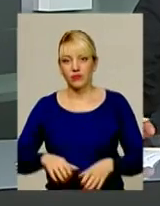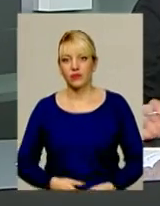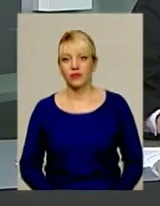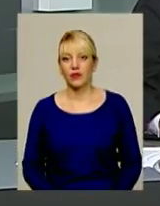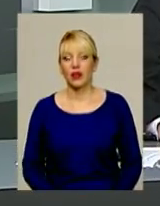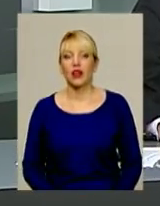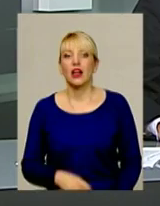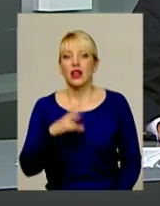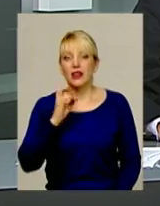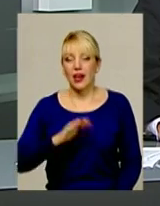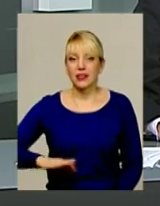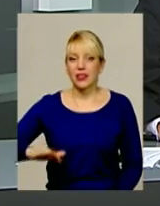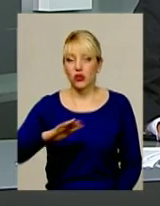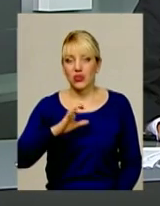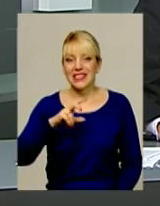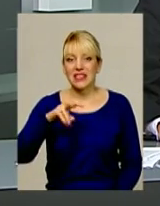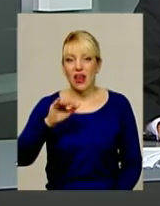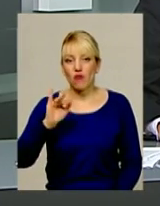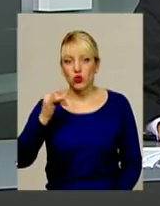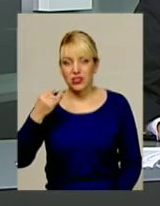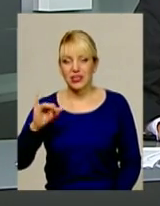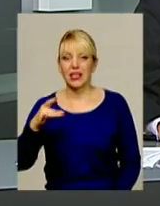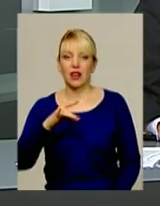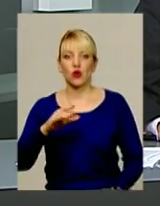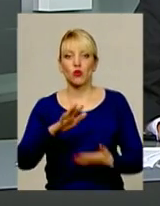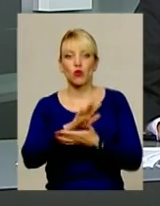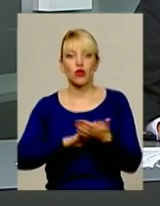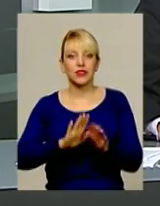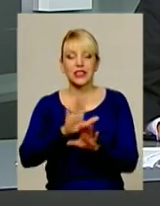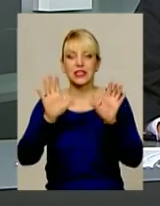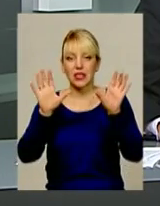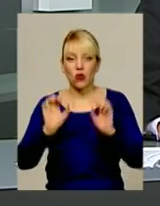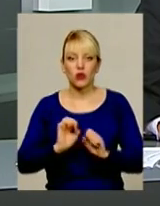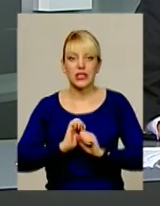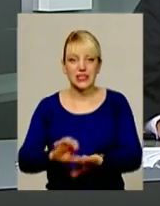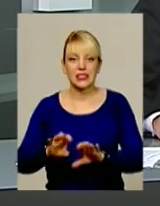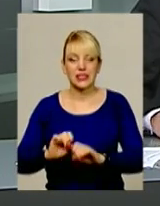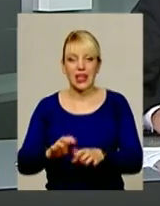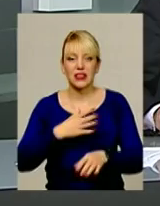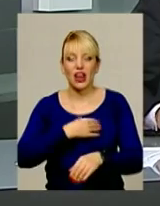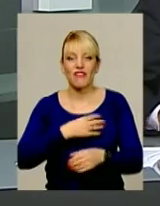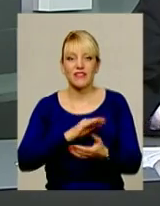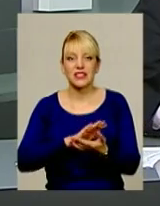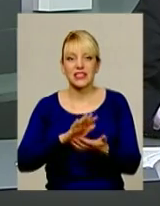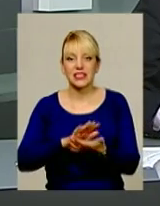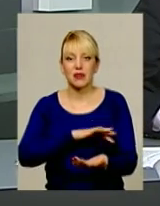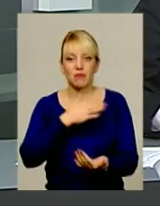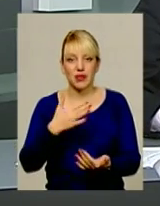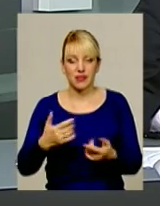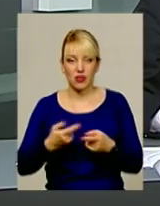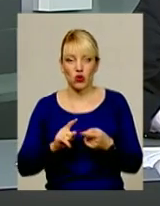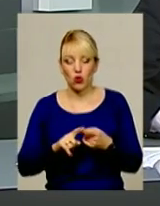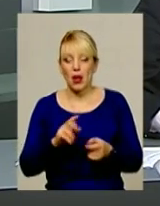На території Славутського району продовжують незаконно скидати львівське сміття. Учергово його вивантажили на території